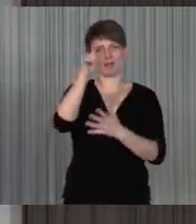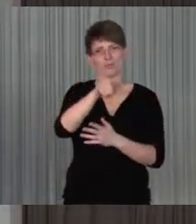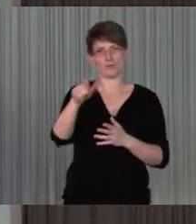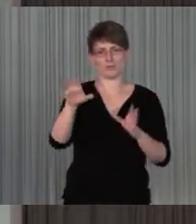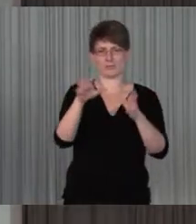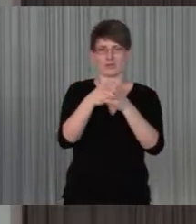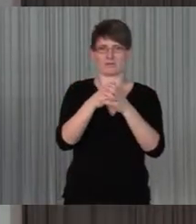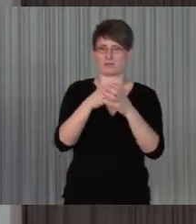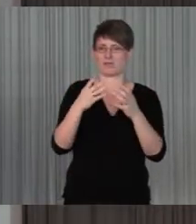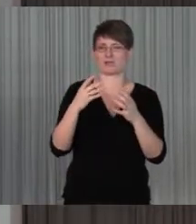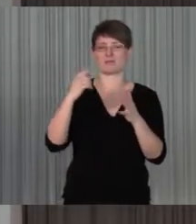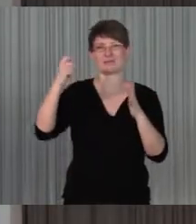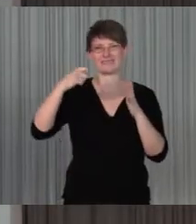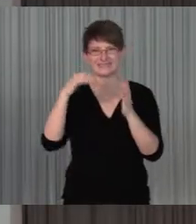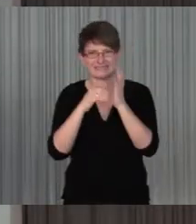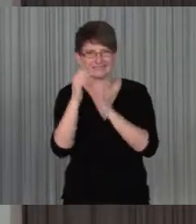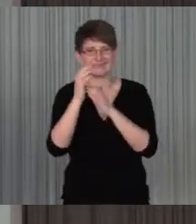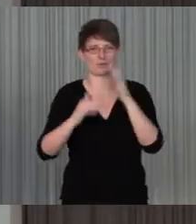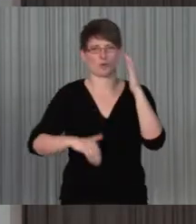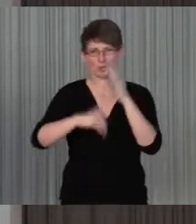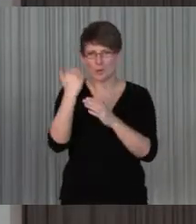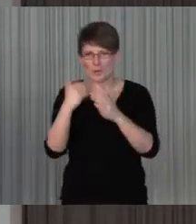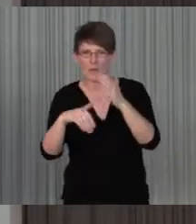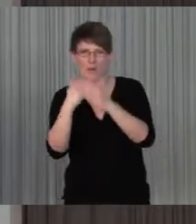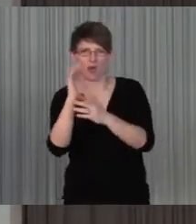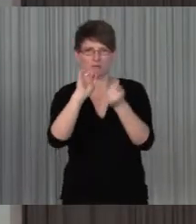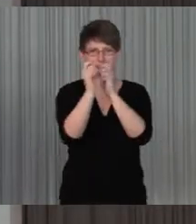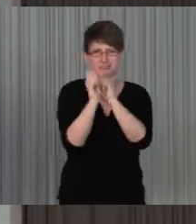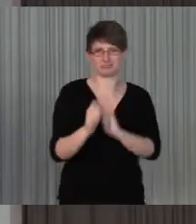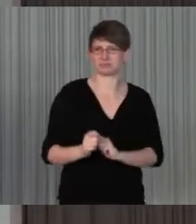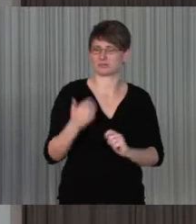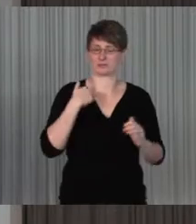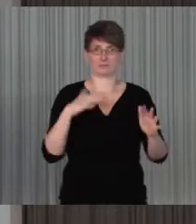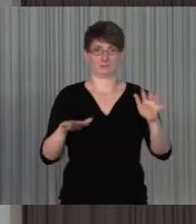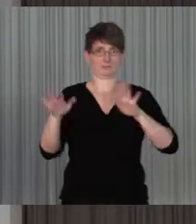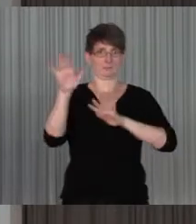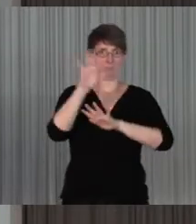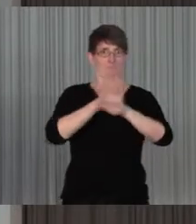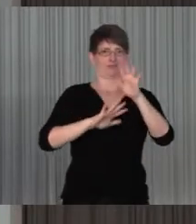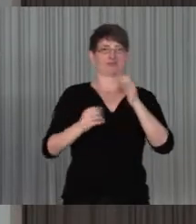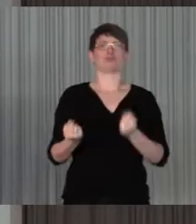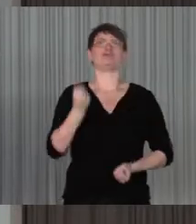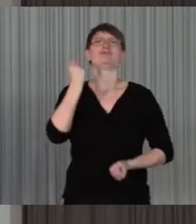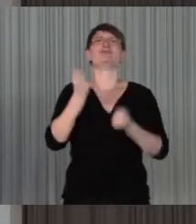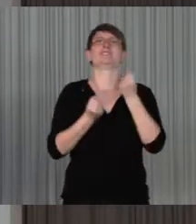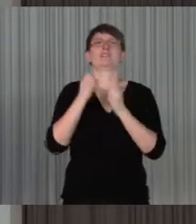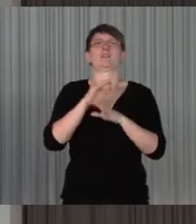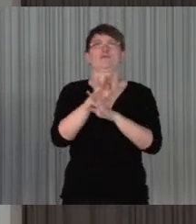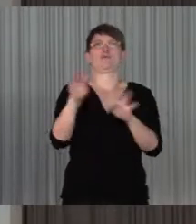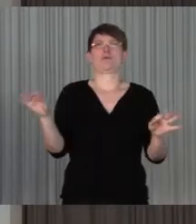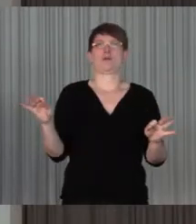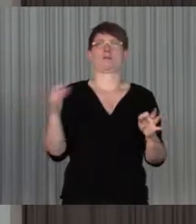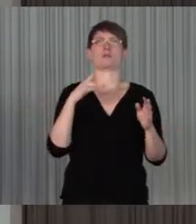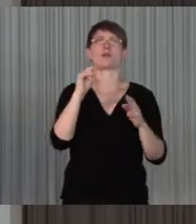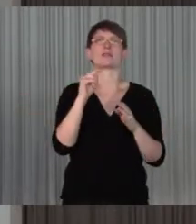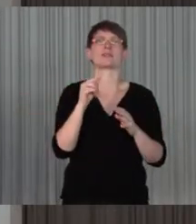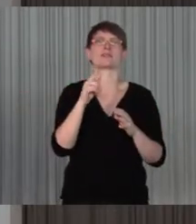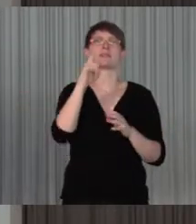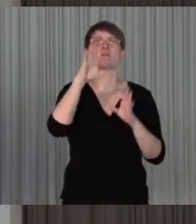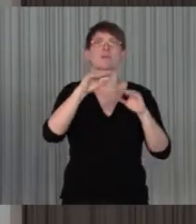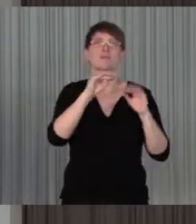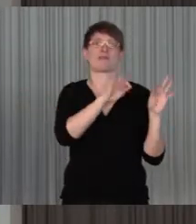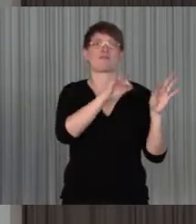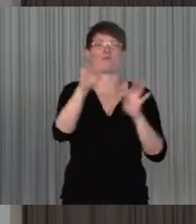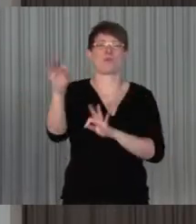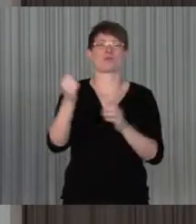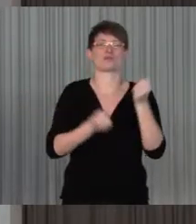Veränderungen von Betriebssystemen, neue Versionen und Ähnliches zu kämpfen haben, also schwierigen Benutzerführungen, da kann es eben